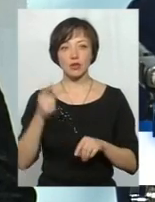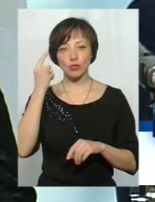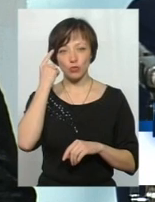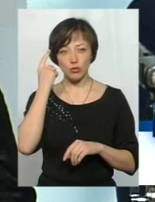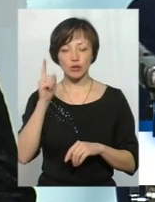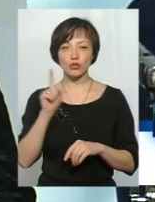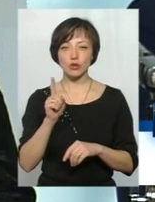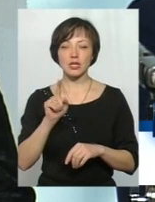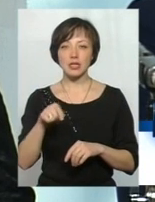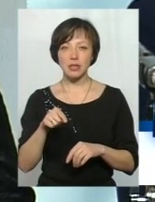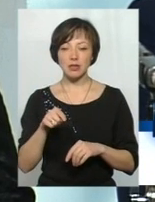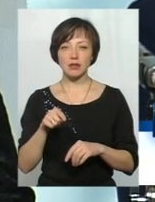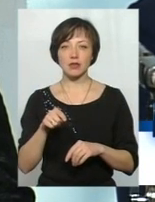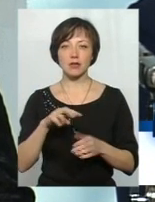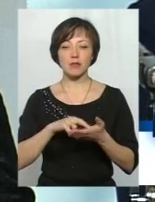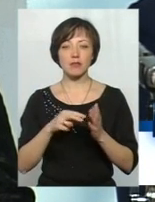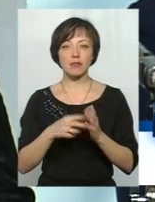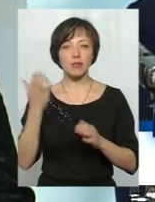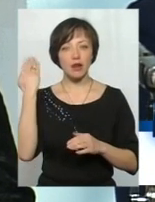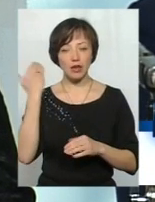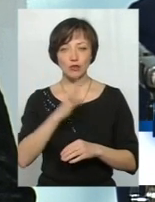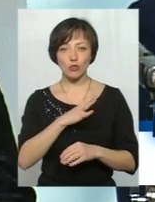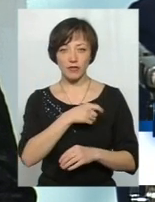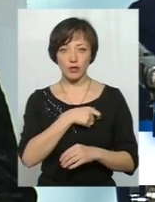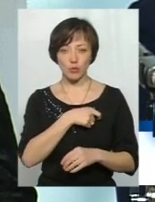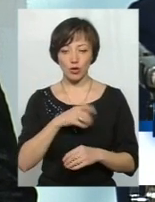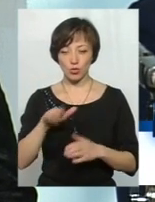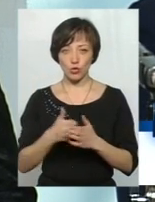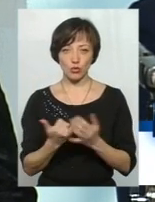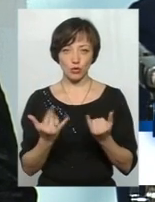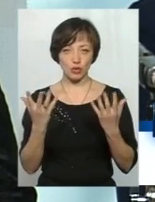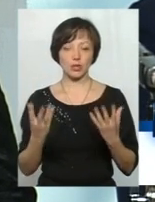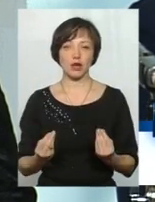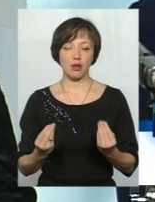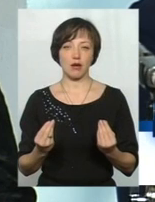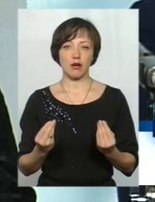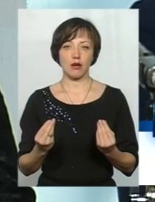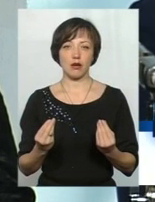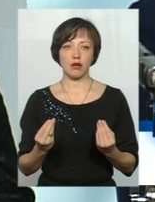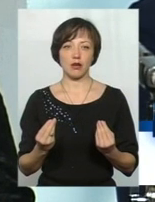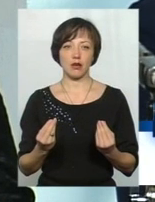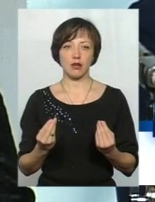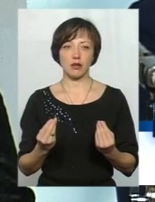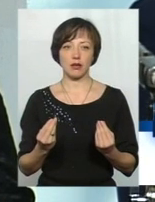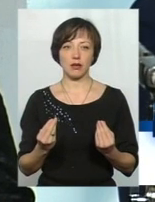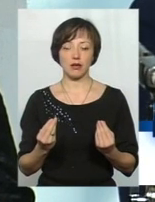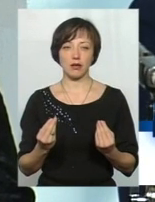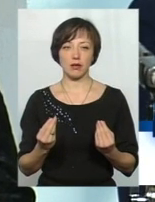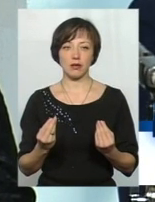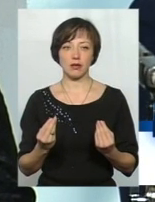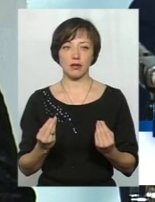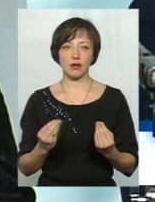що ті напрацювання, які були в депутатів вже до сьогоднішнього дня, зокрема і активність депутата колеги